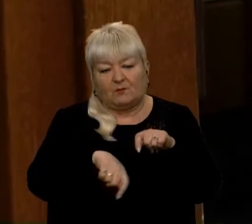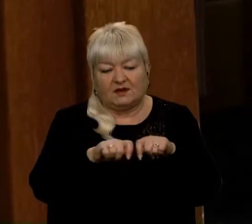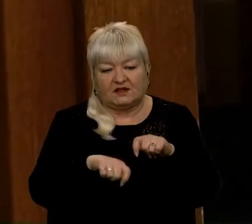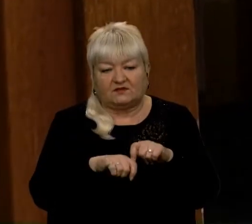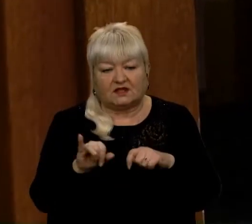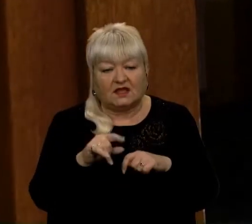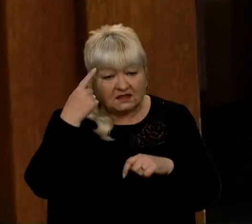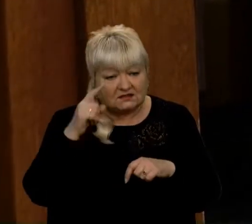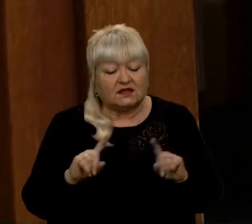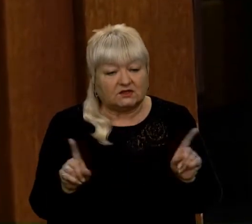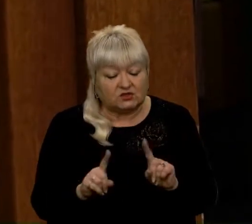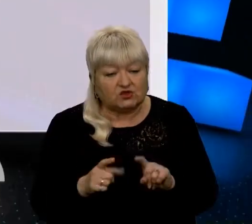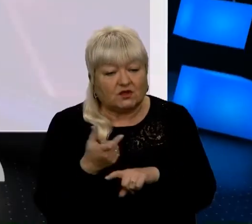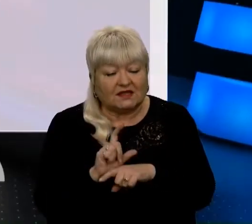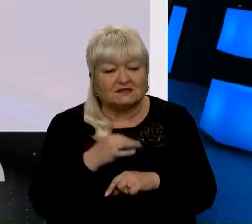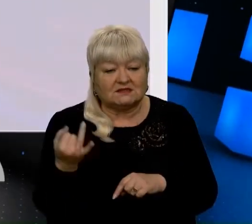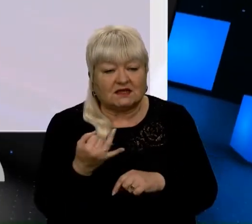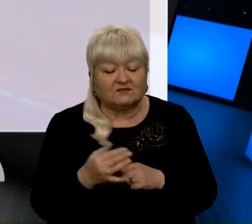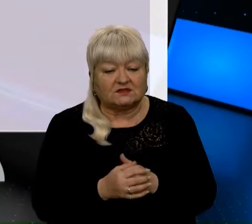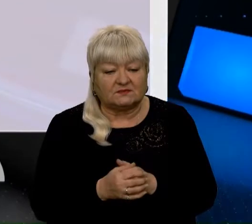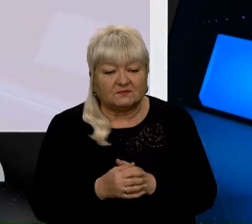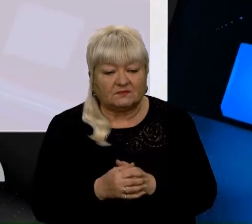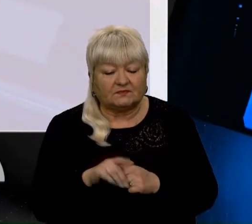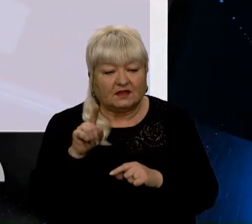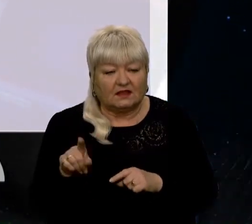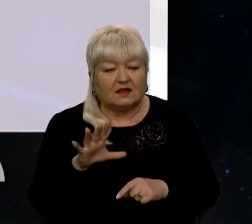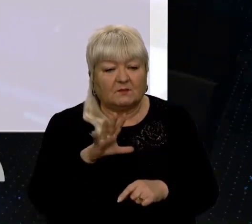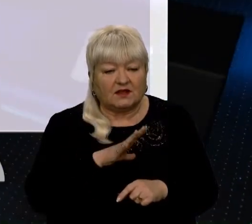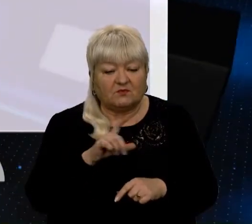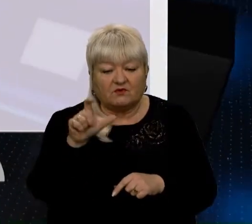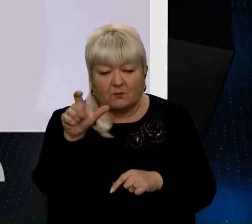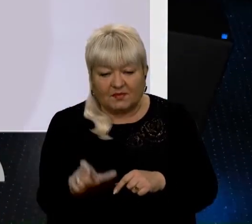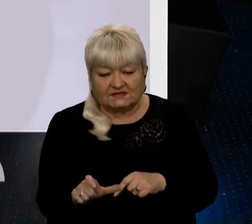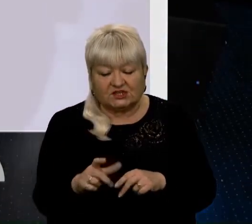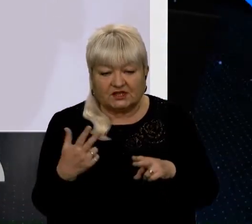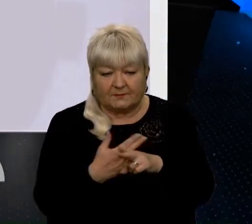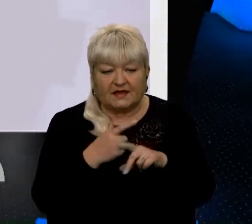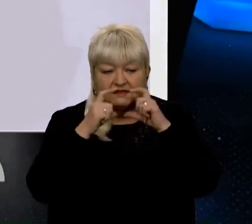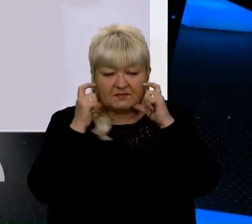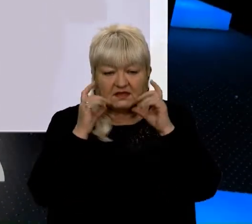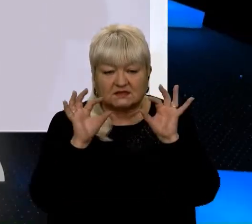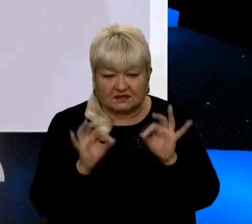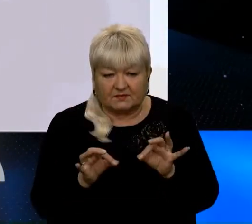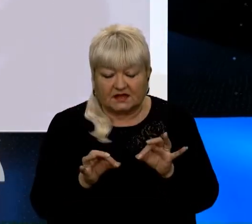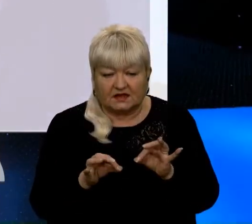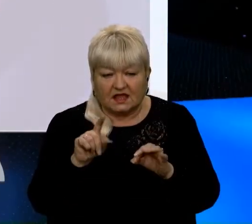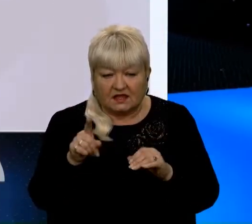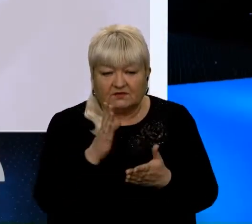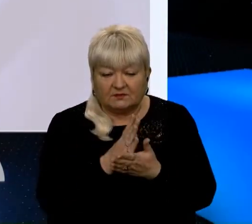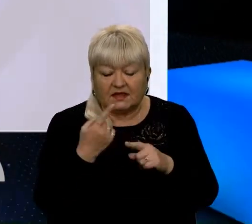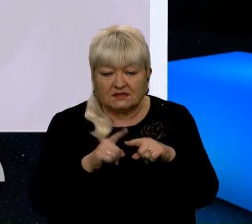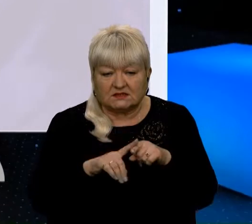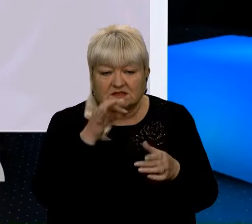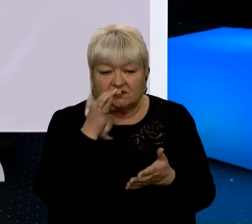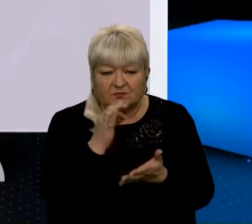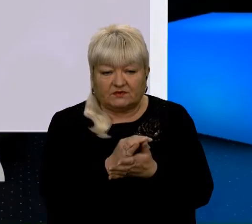знаєте що? Найцікавіше. Там перебував пасажир без маски, правильно? Він лише за це відповідальність. Сьогодні